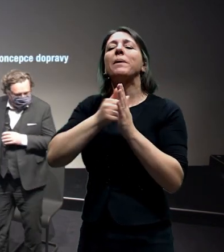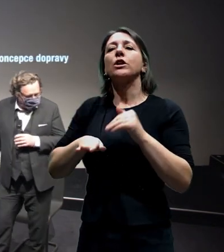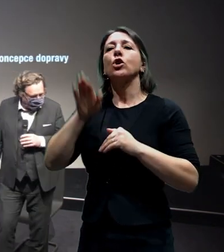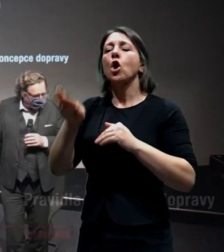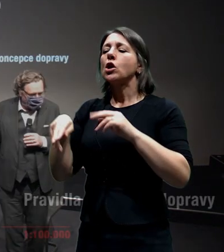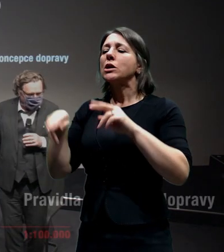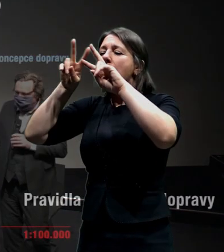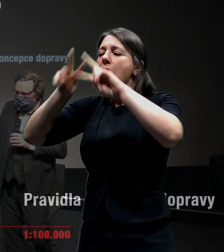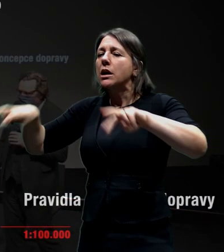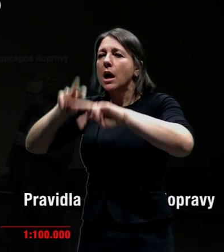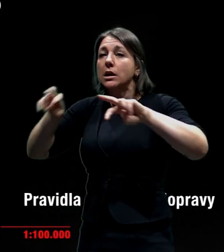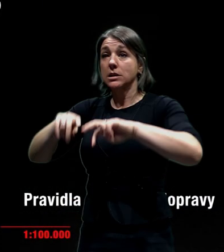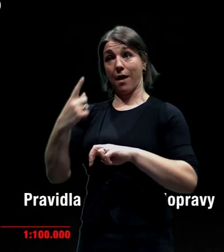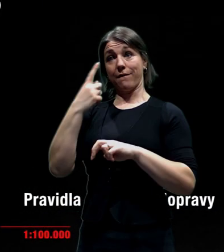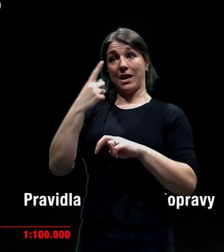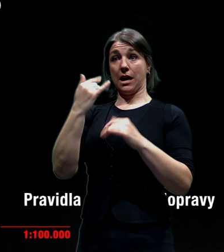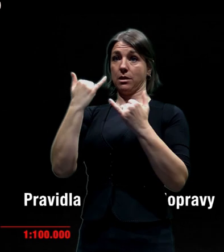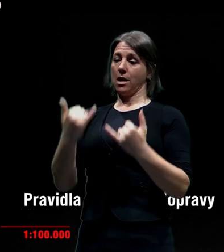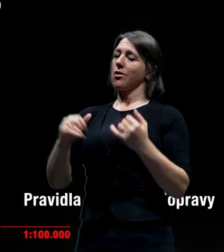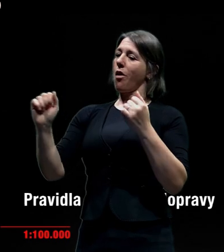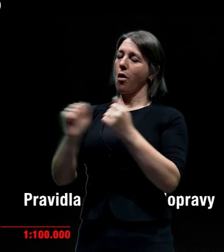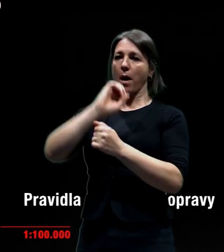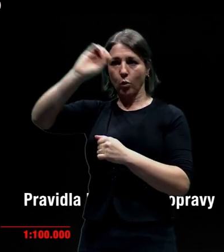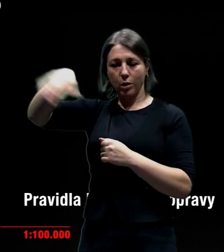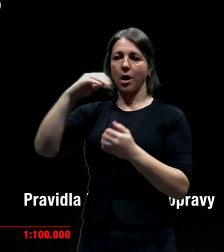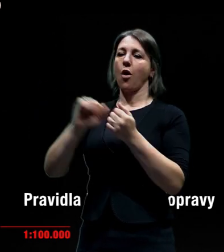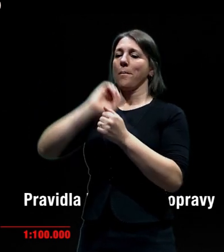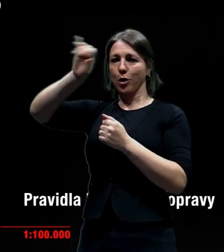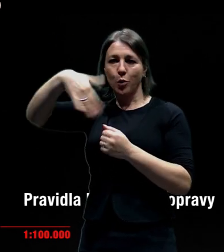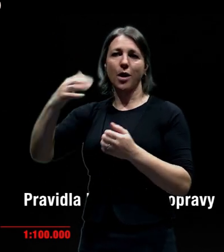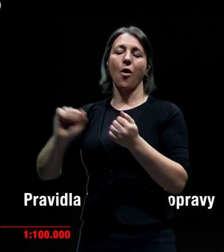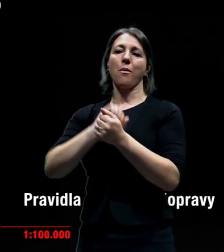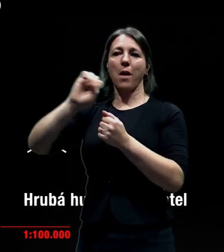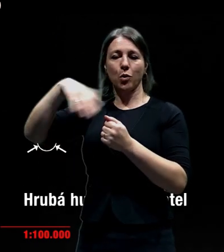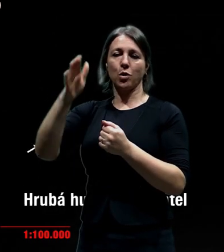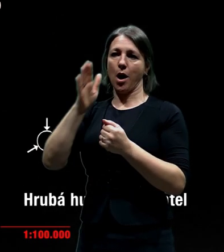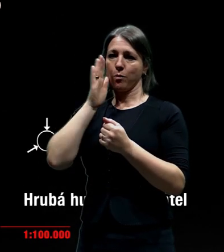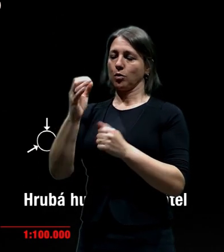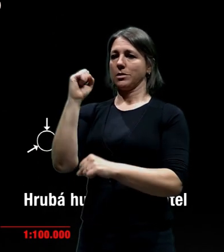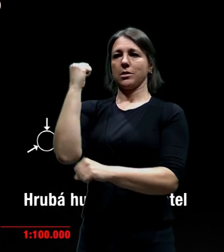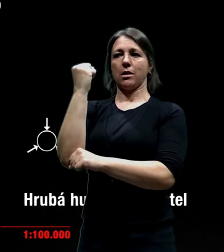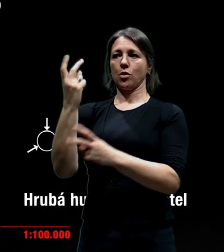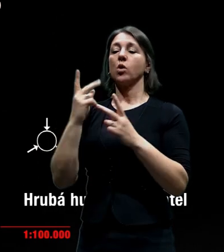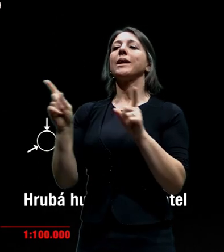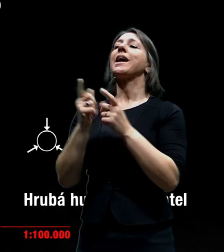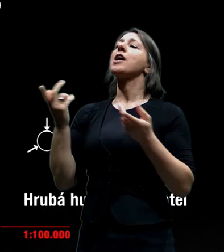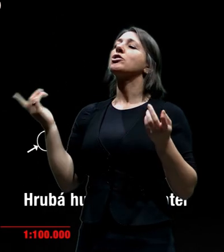To je schéma, které se dneska bude určitě opakovat i u Marka z Děradíčky a dalších a vrátím se k němu na konci.